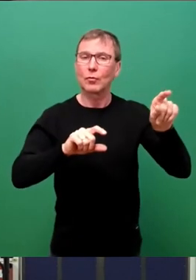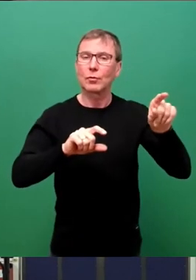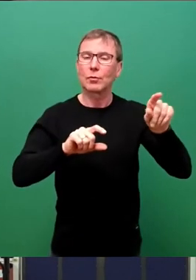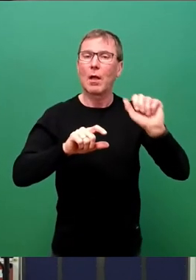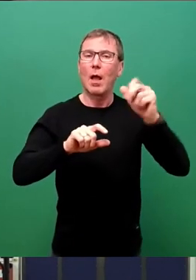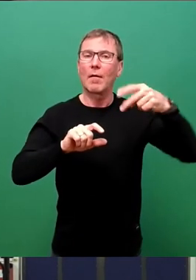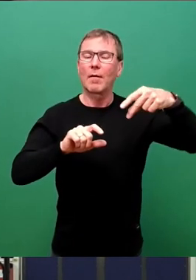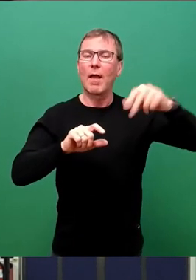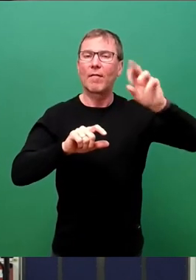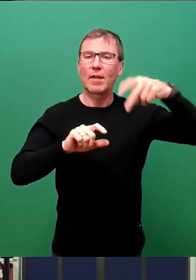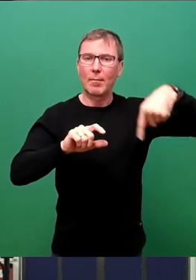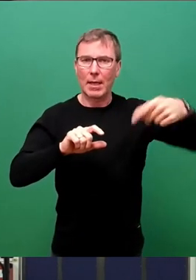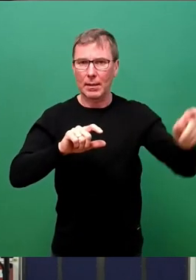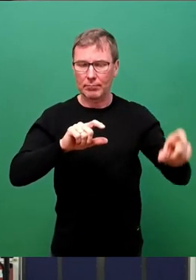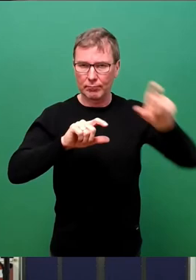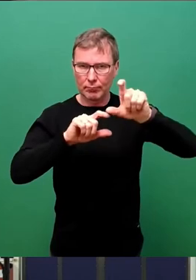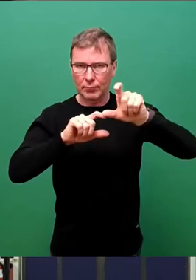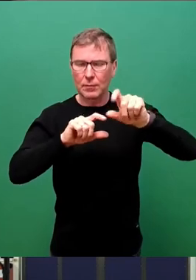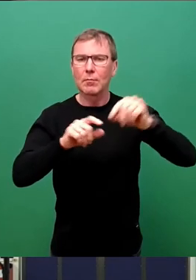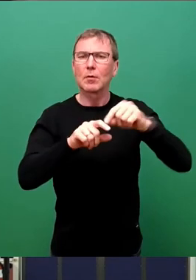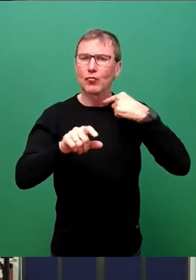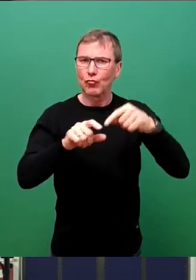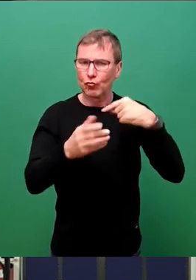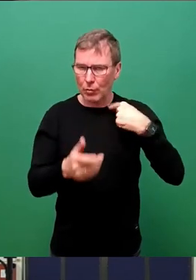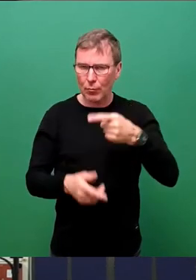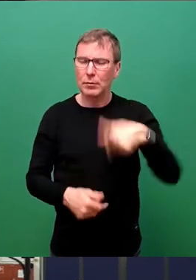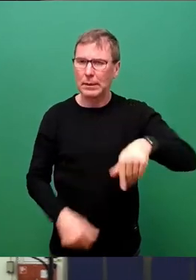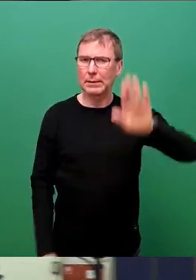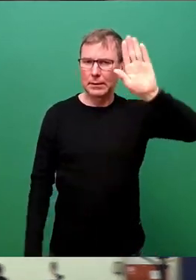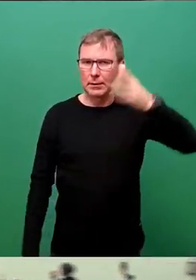FDP versehen haben. Wer dem zustimmen möchte, den bitte ich jetzt um das Stimmzeichen.